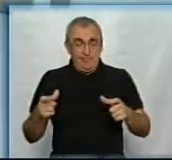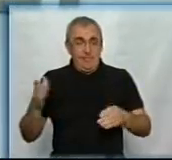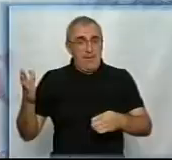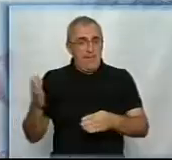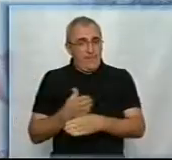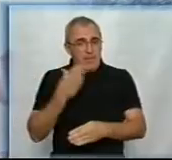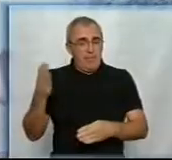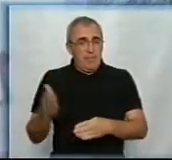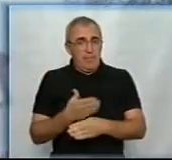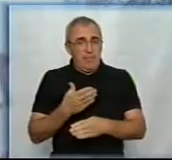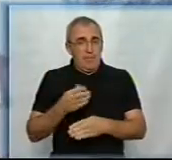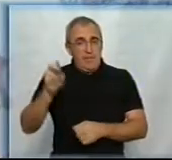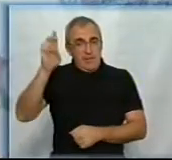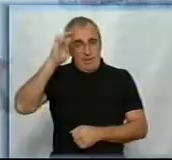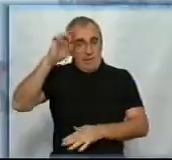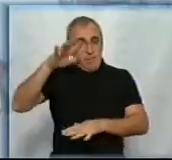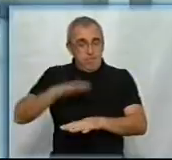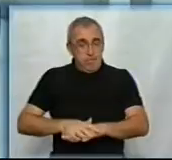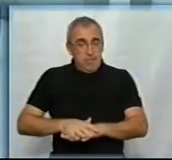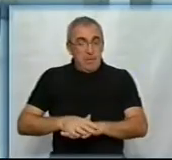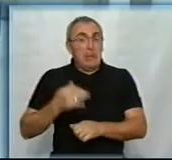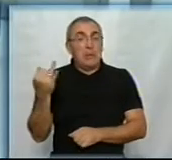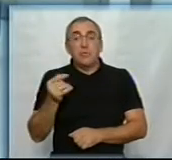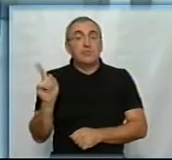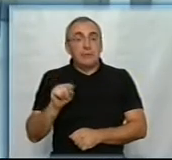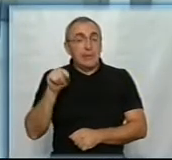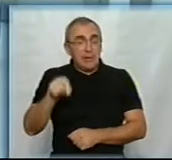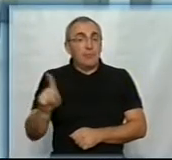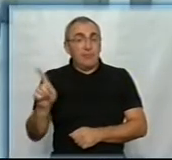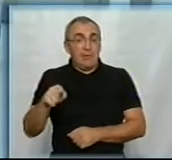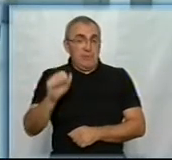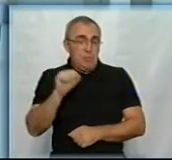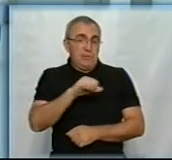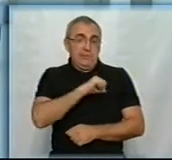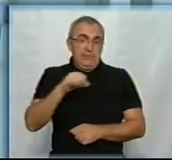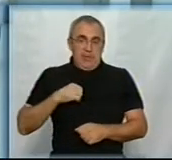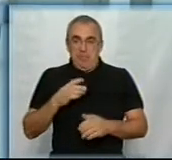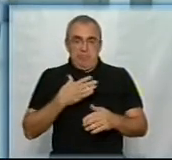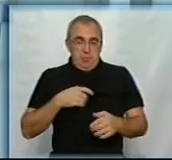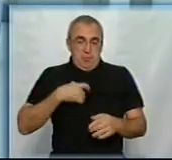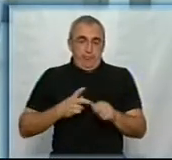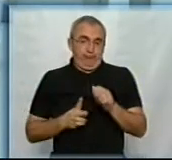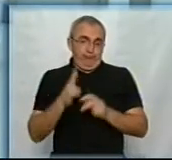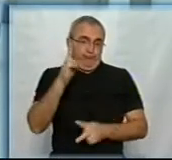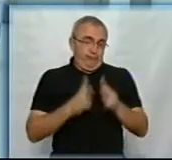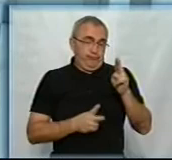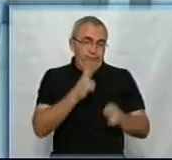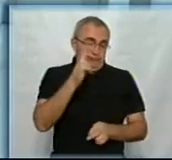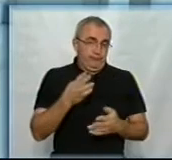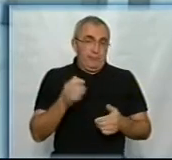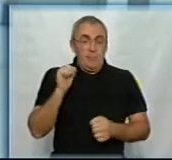Національний банк. Чому вона інтересна? Інтересна тим, що ти можеш сам собі розрізати, можна